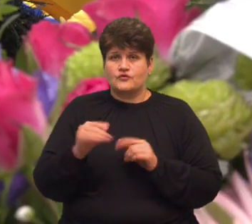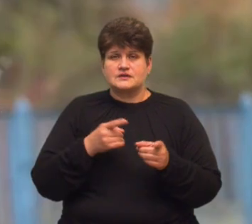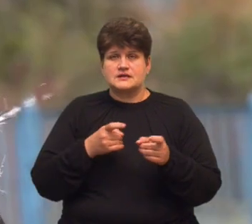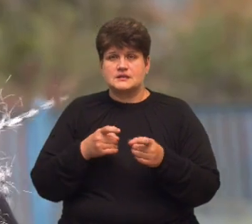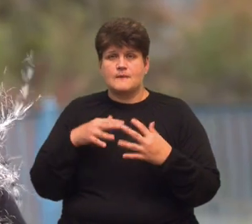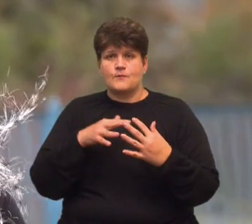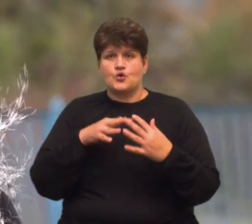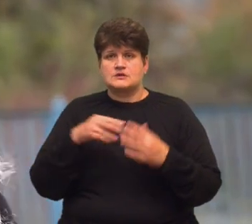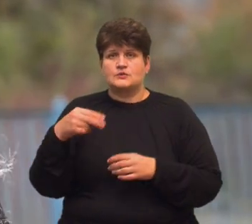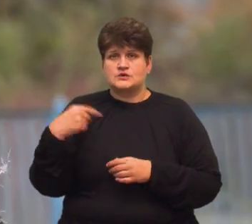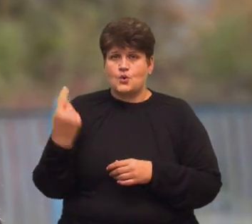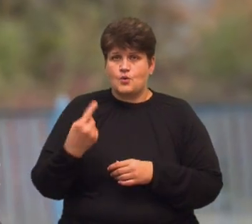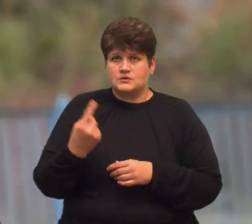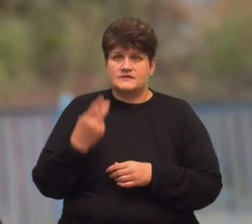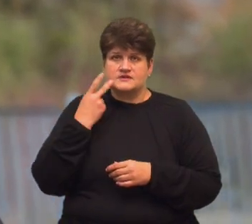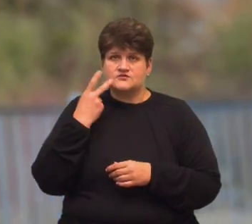області.